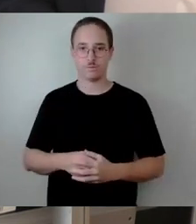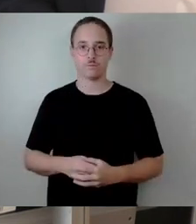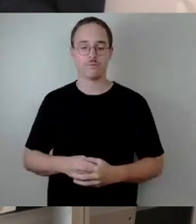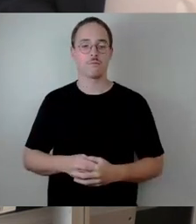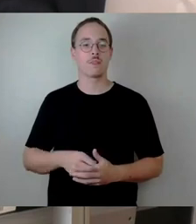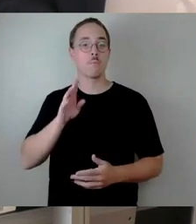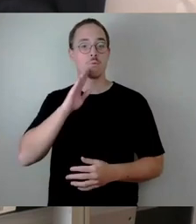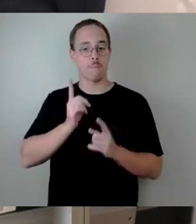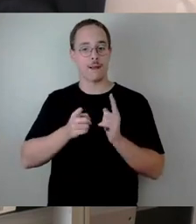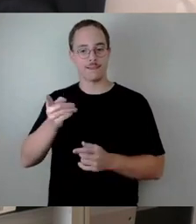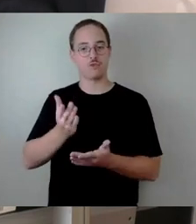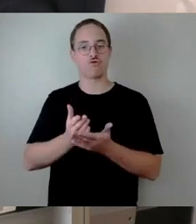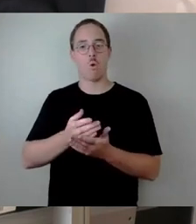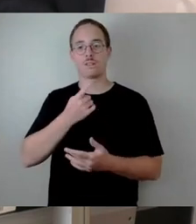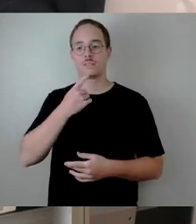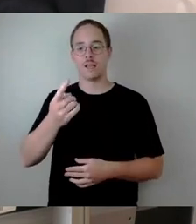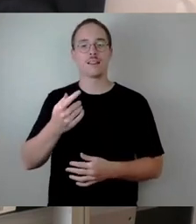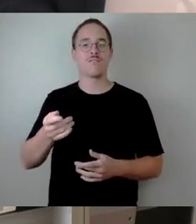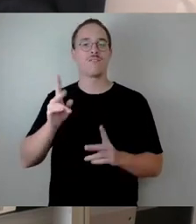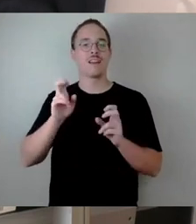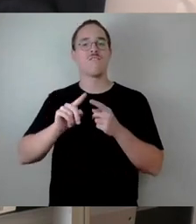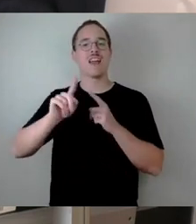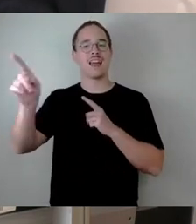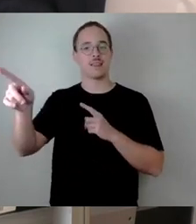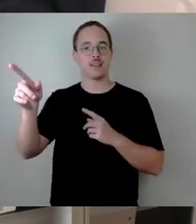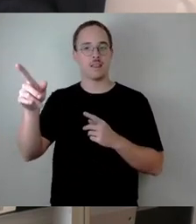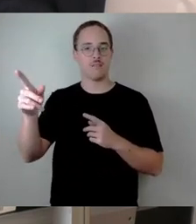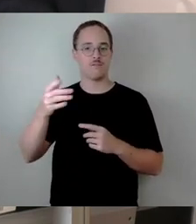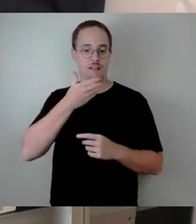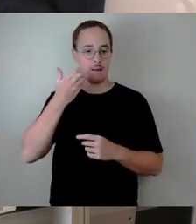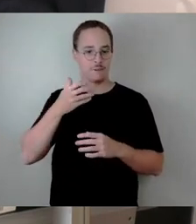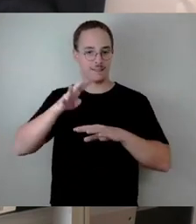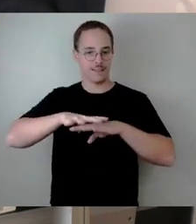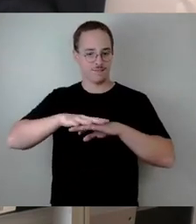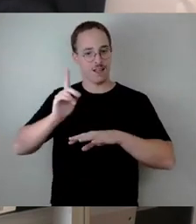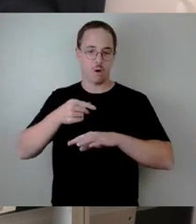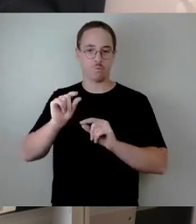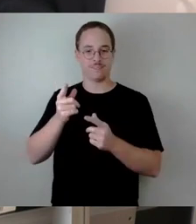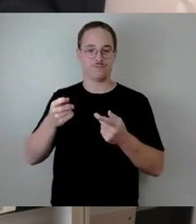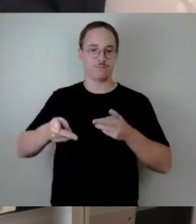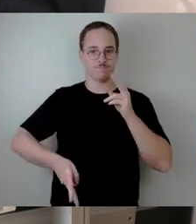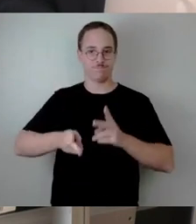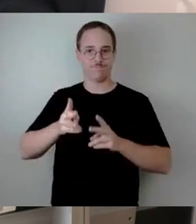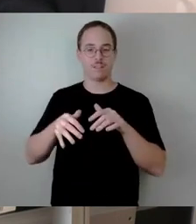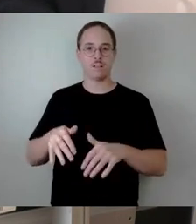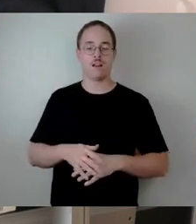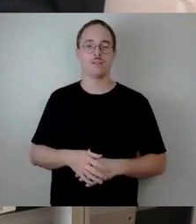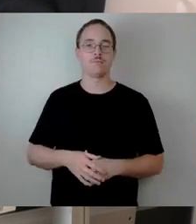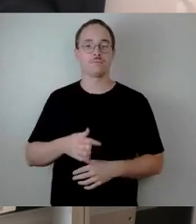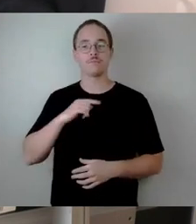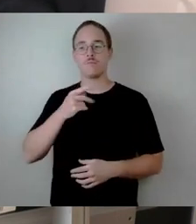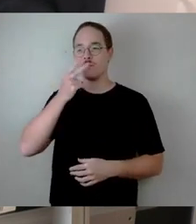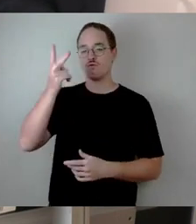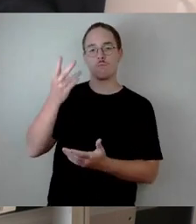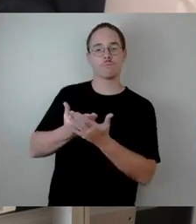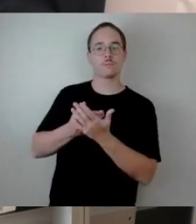Aus Feuerwehrsicht gucke ich natürlich nicht auf die Privathaushalte, sondern schaue, was machen unsere Krankenhäuser, unsere städtischen, beziehungsweise die anderen Krankenhäuser. Hier war es tatsächlich so,